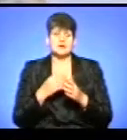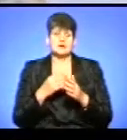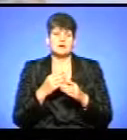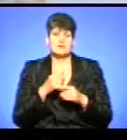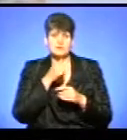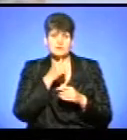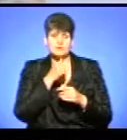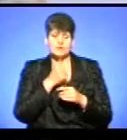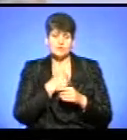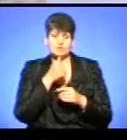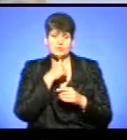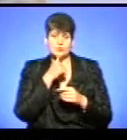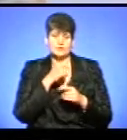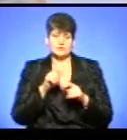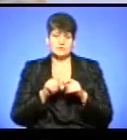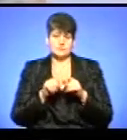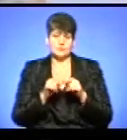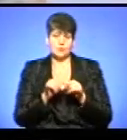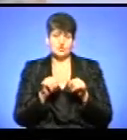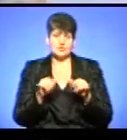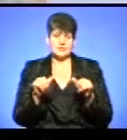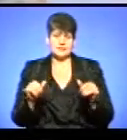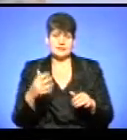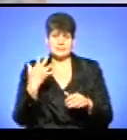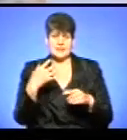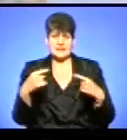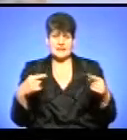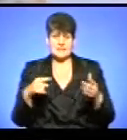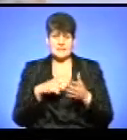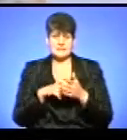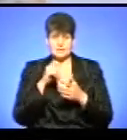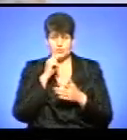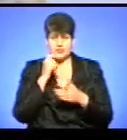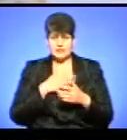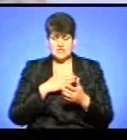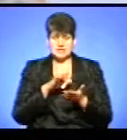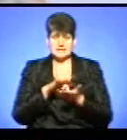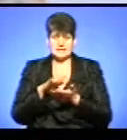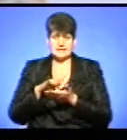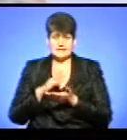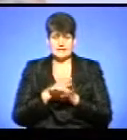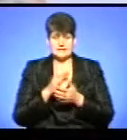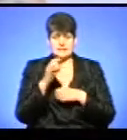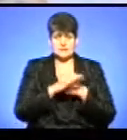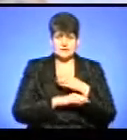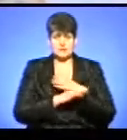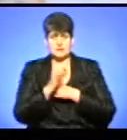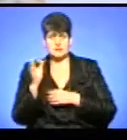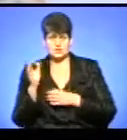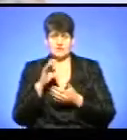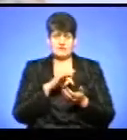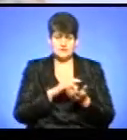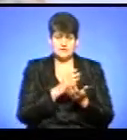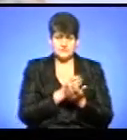спробувати поширити на 5 різних міст України, тому що наші центри представлені як на заході, так і на сході, і в